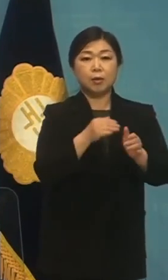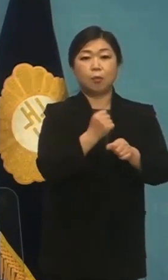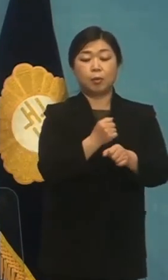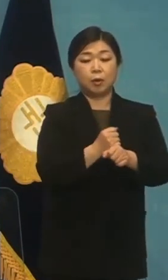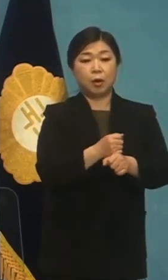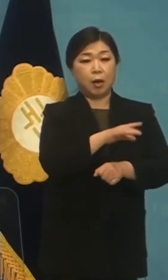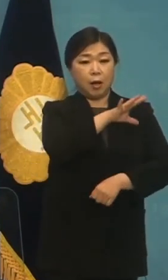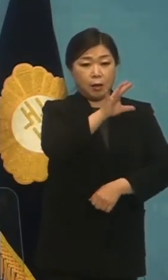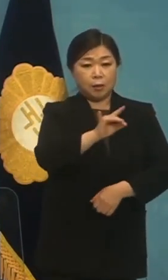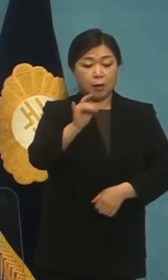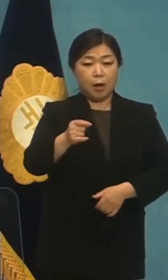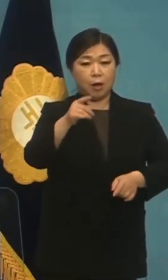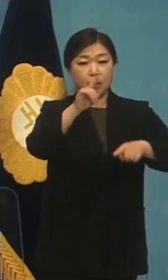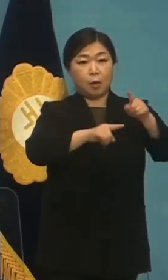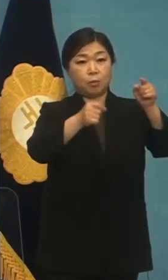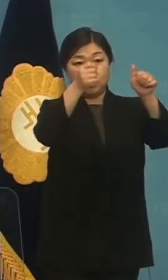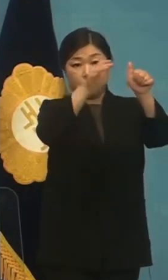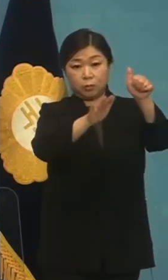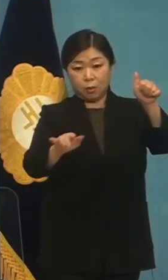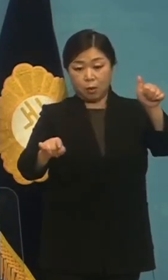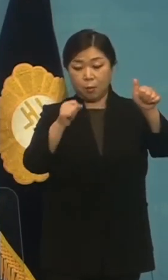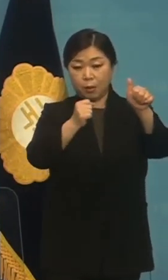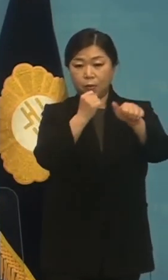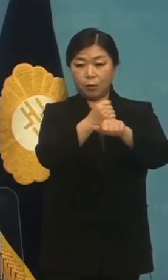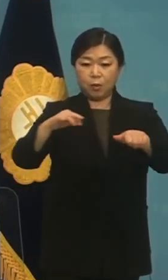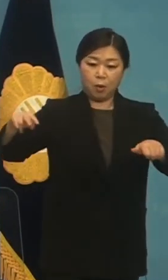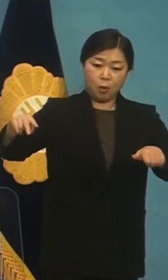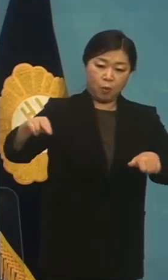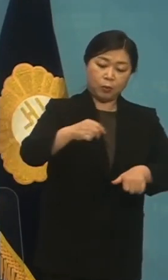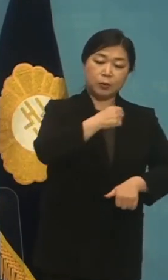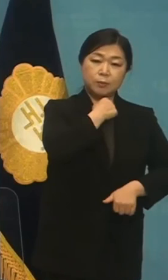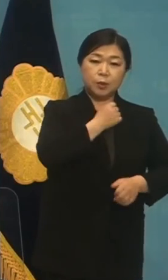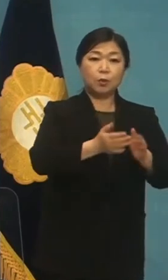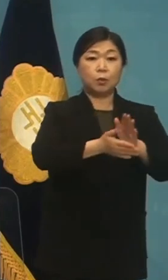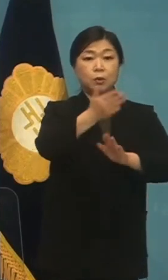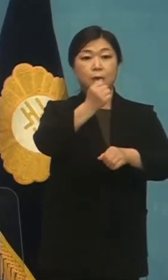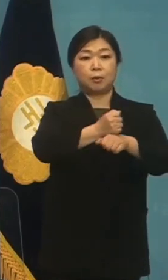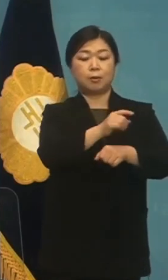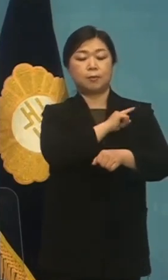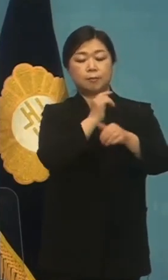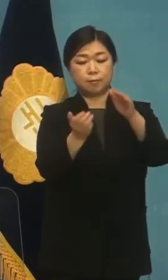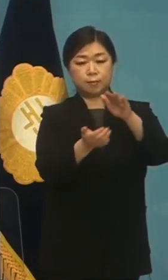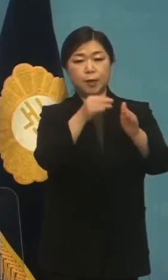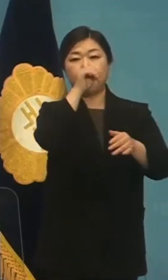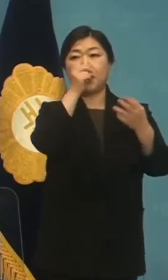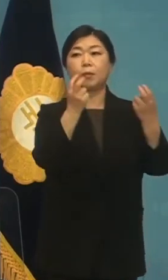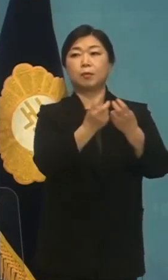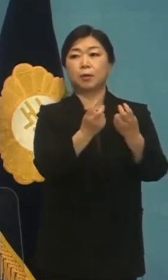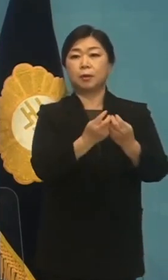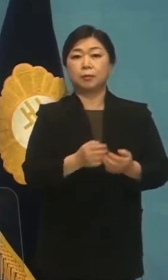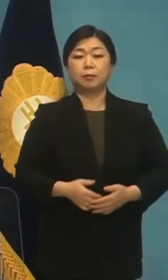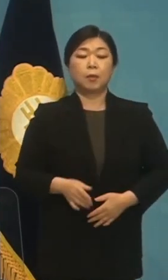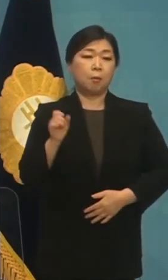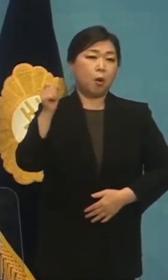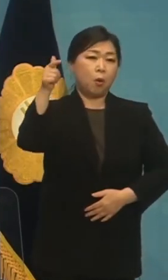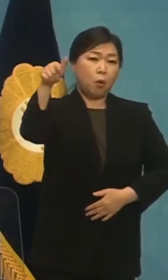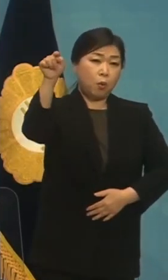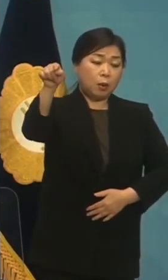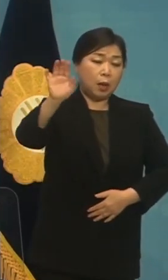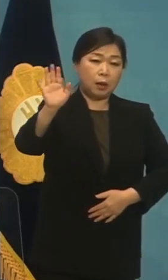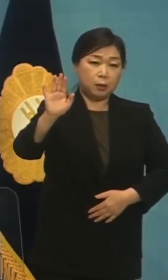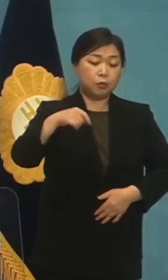나무 곳을 만들면 걷고 싶은 도시를 만드는 데 최고의 음식이거든요. 멀리가 아니라